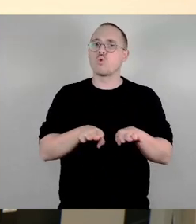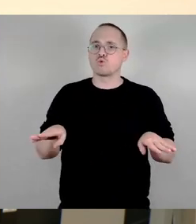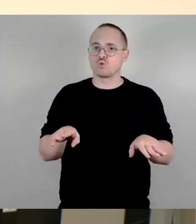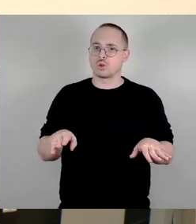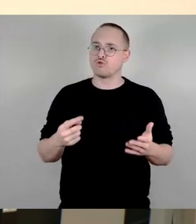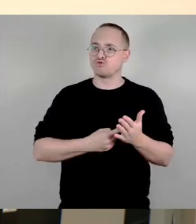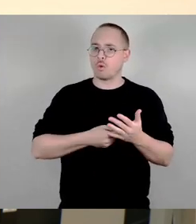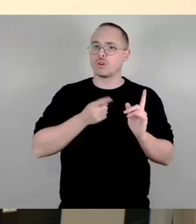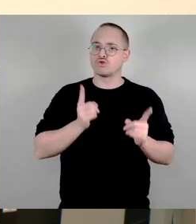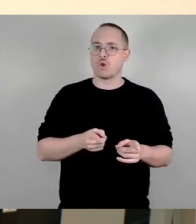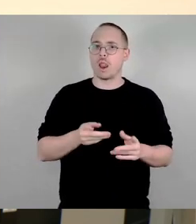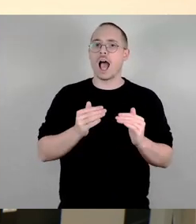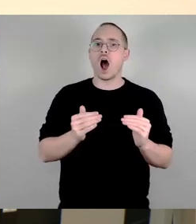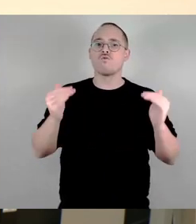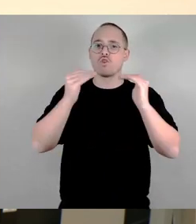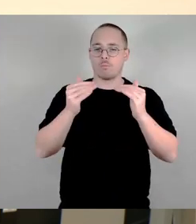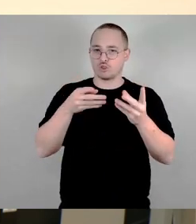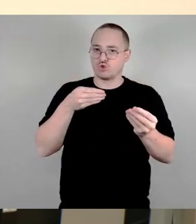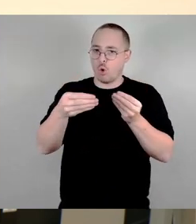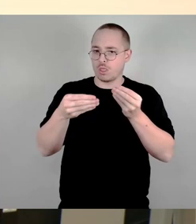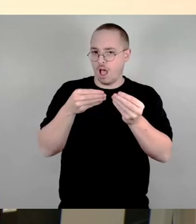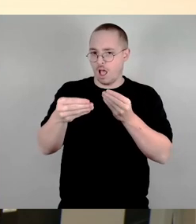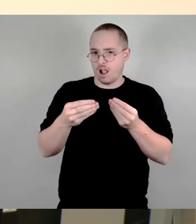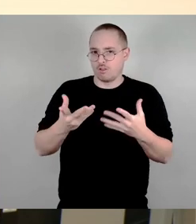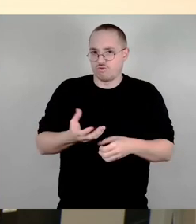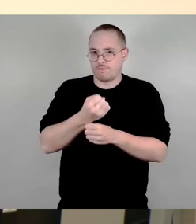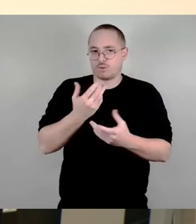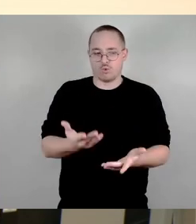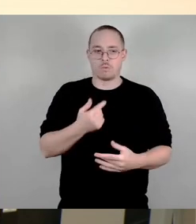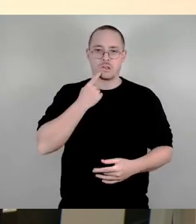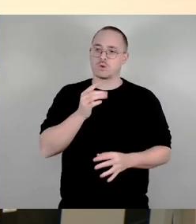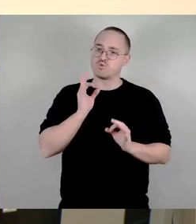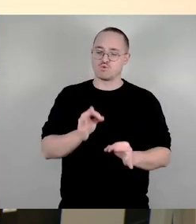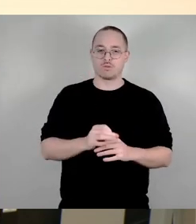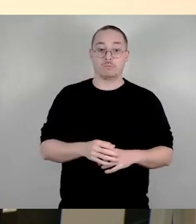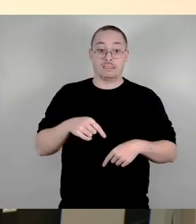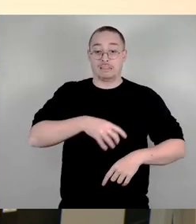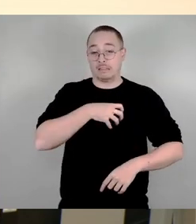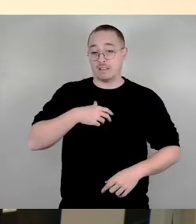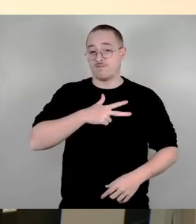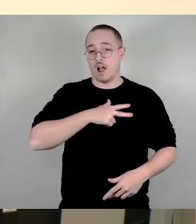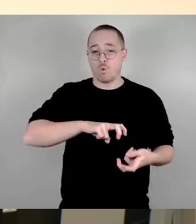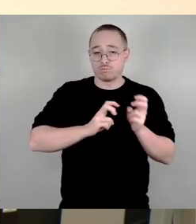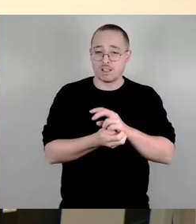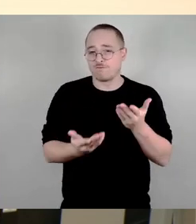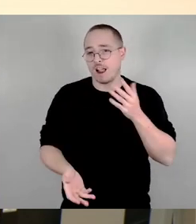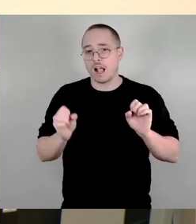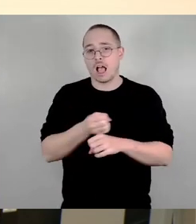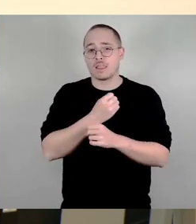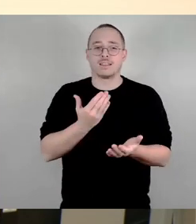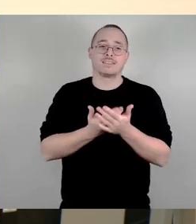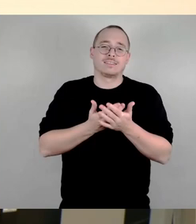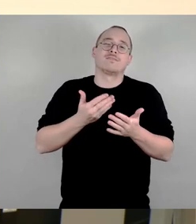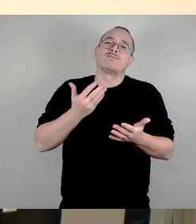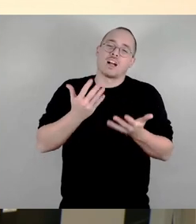kann es natürlich über die Grundstücke in Dresden nicht mehr so ausgleichen, wie das mal der Fall ist. Es wird also Veränderungen geben, auch zumindest ist es honorig und ehrlich, wenn man sagt,